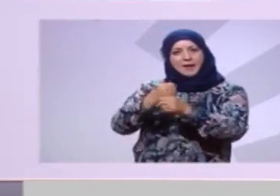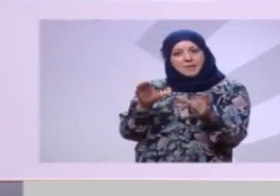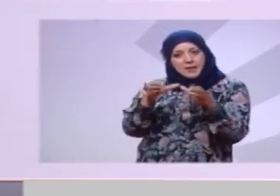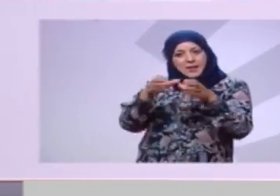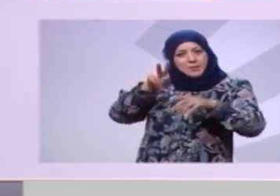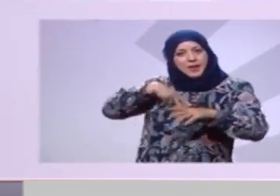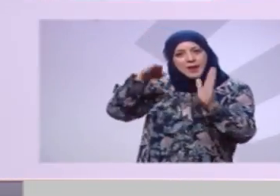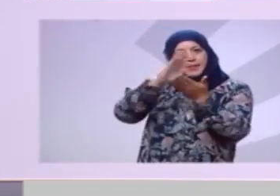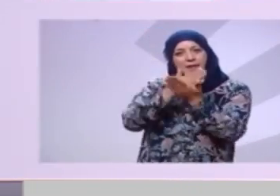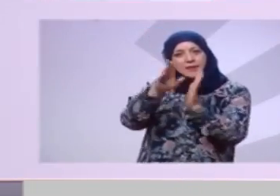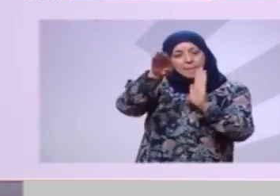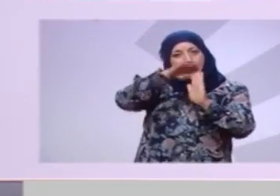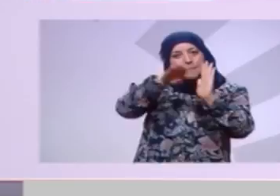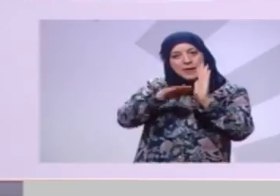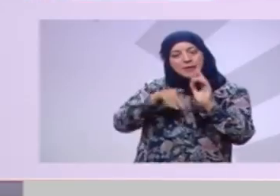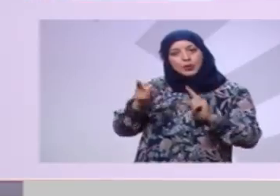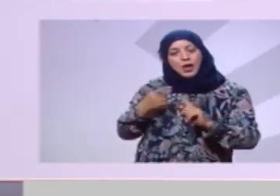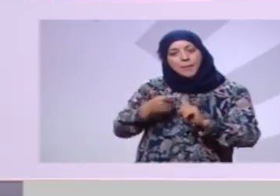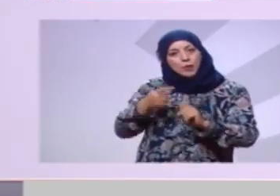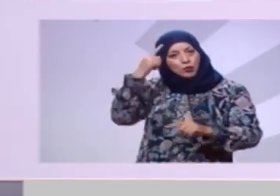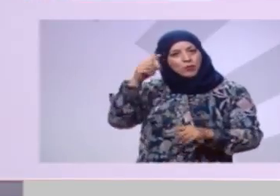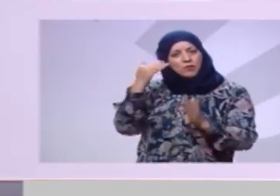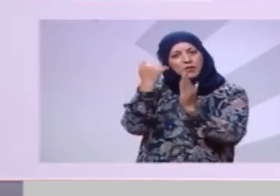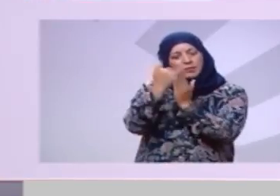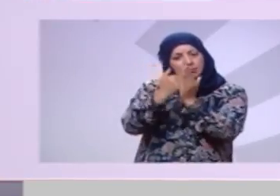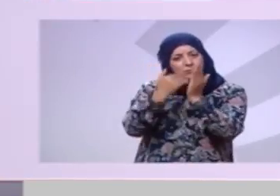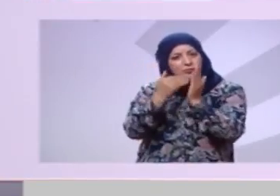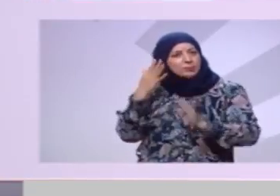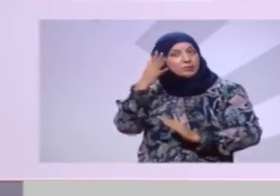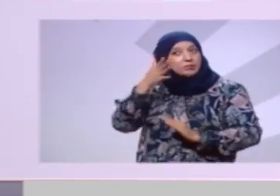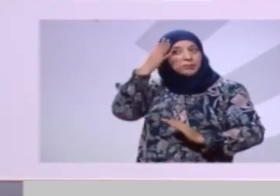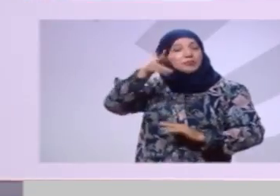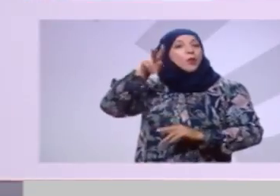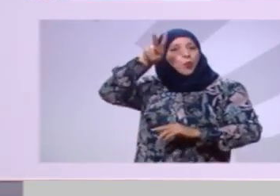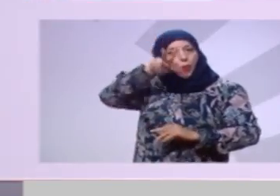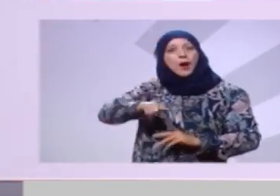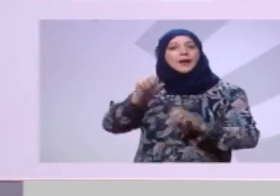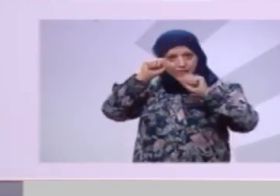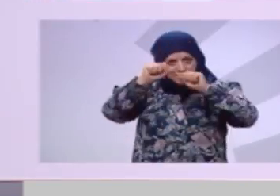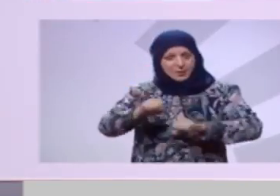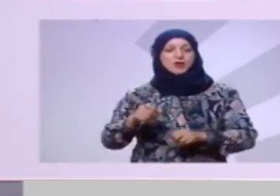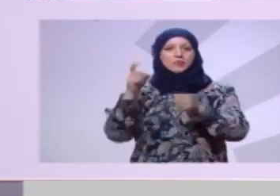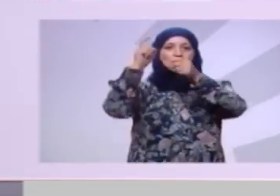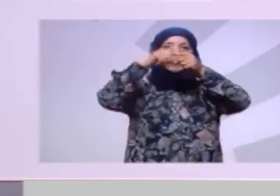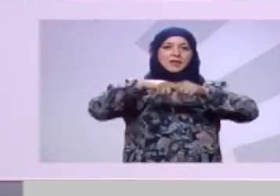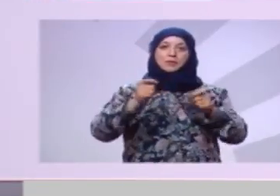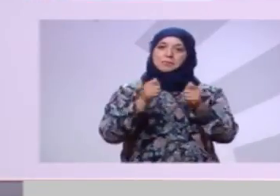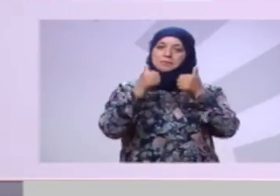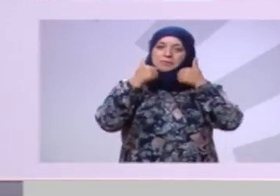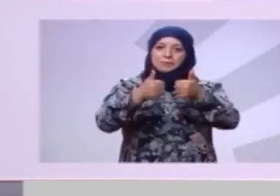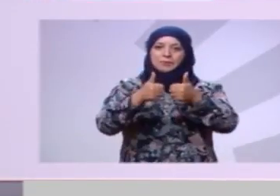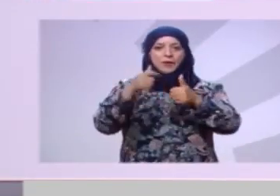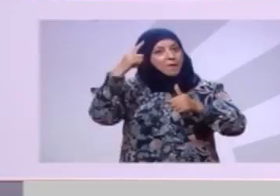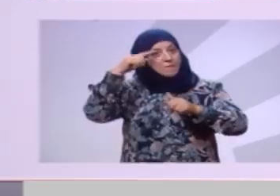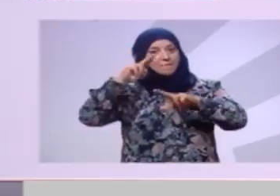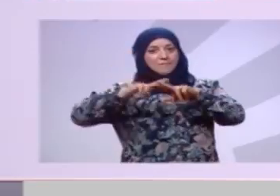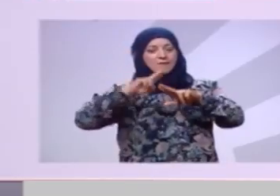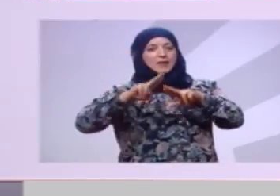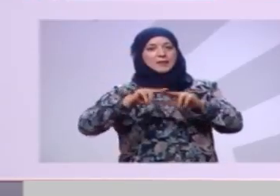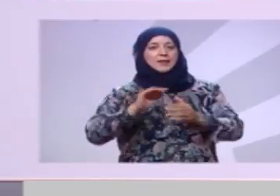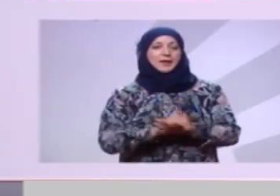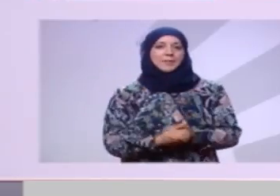برنامج فيه رؤية متكاملة وواقعية تمكننا من المساهمة الجدية في هذا الإصلاح